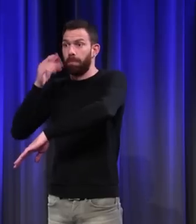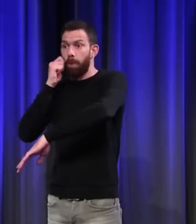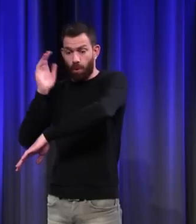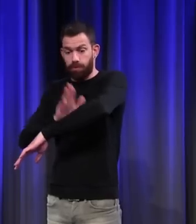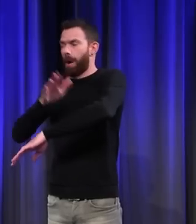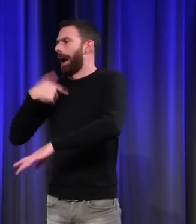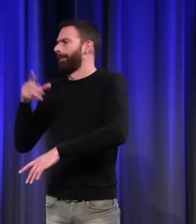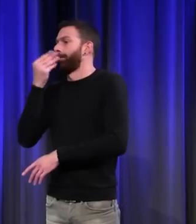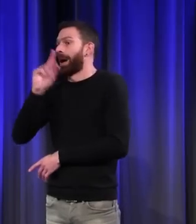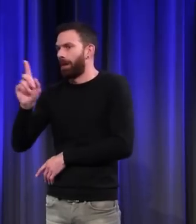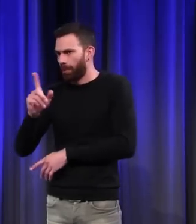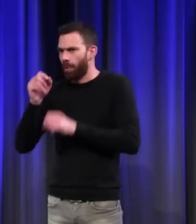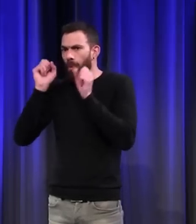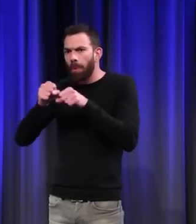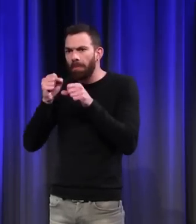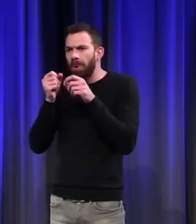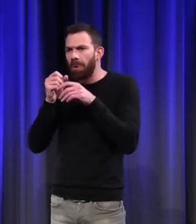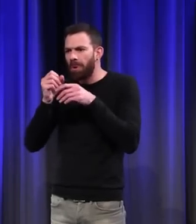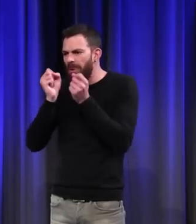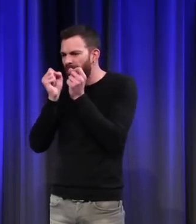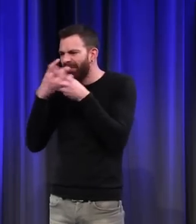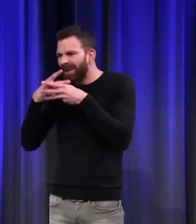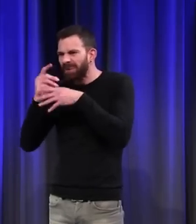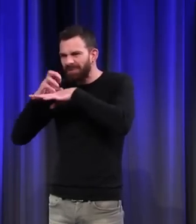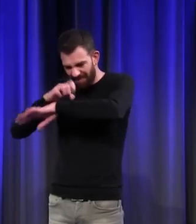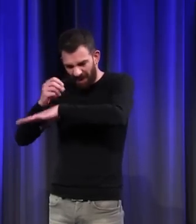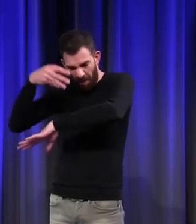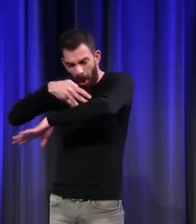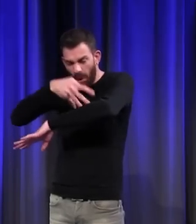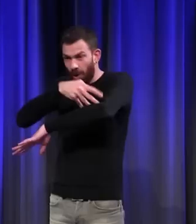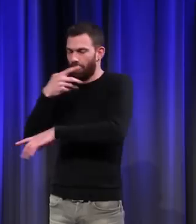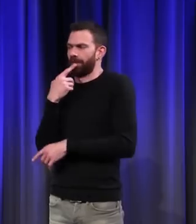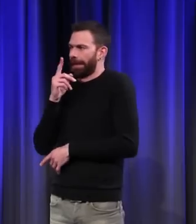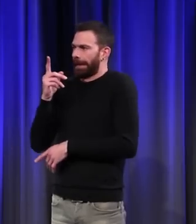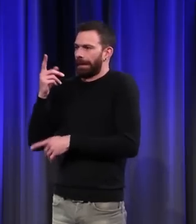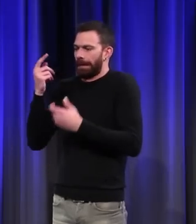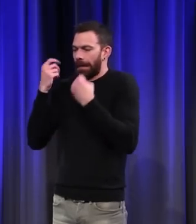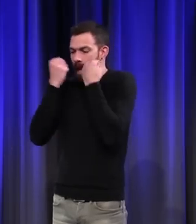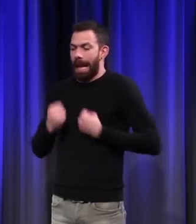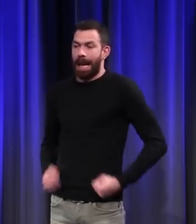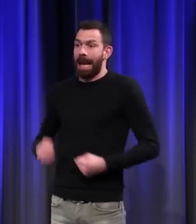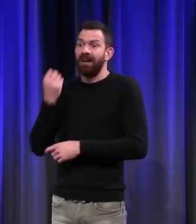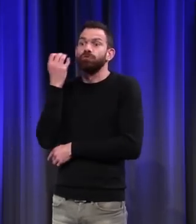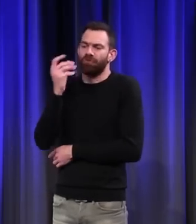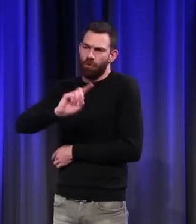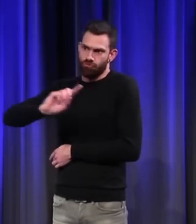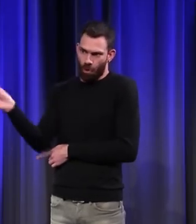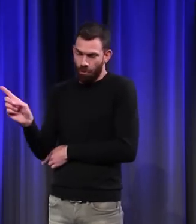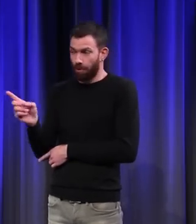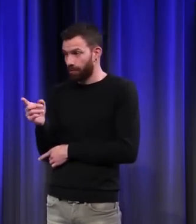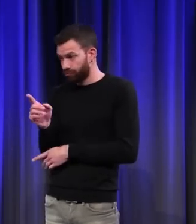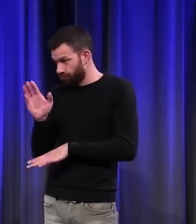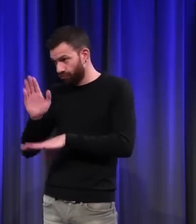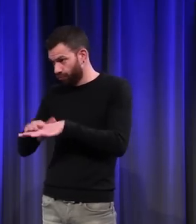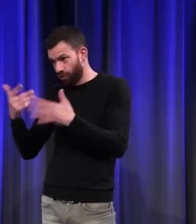Ça fait entrer des particules et des microbes. Donc, il ne faut pas se laver trop souvent. Et de fait, au XVIIe siècle, plus personne